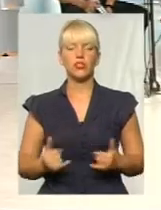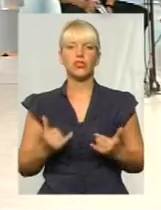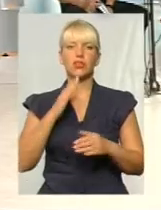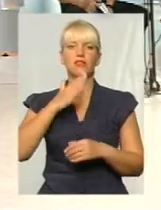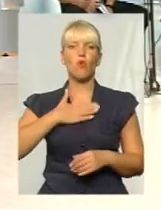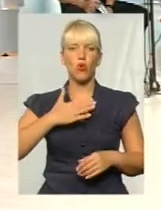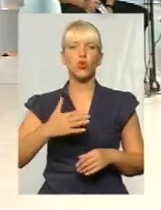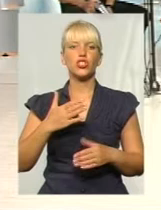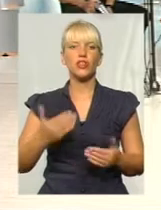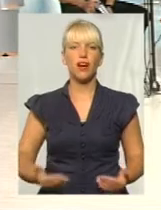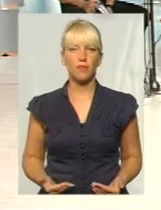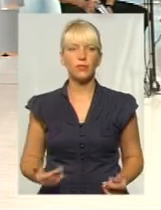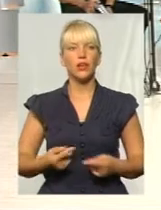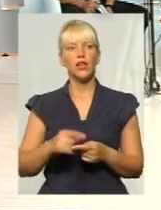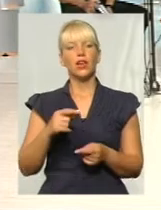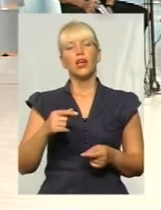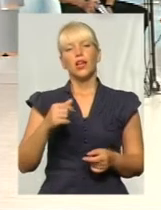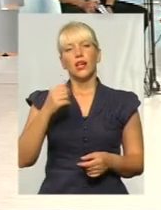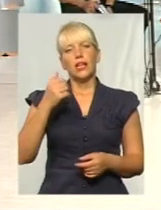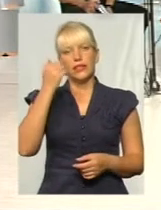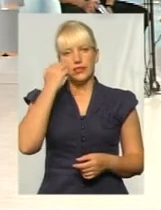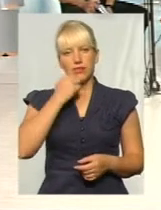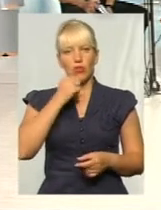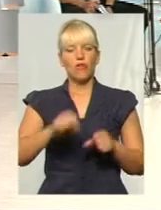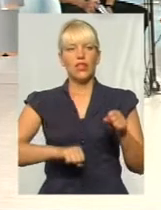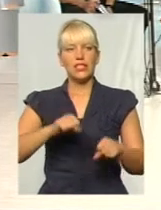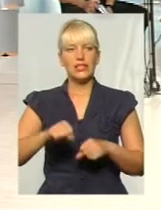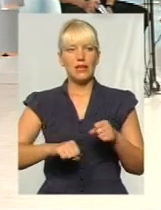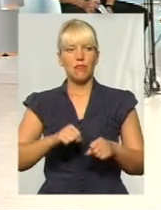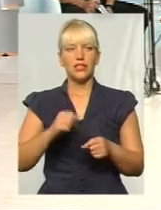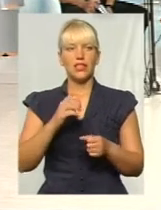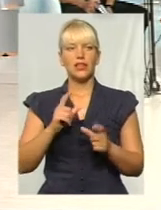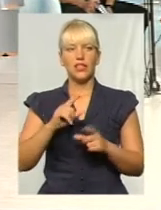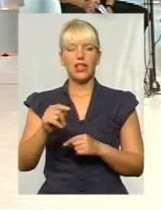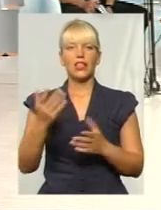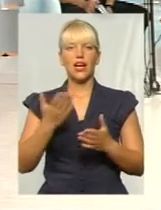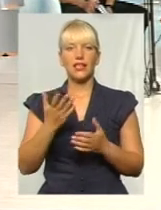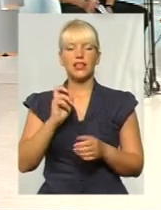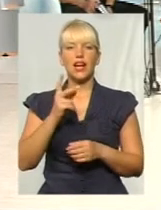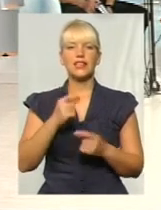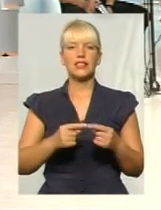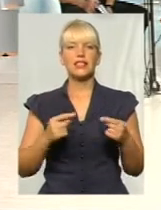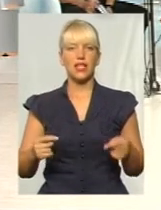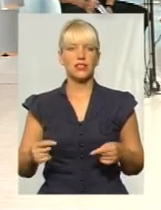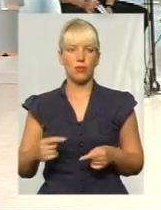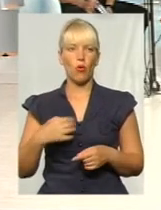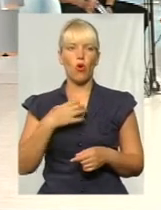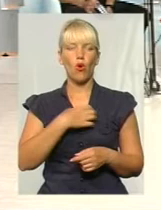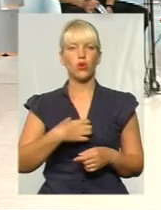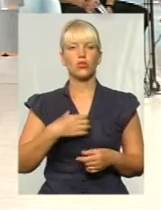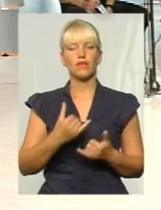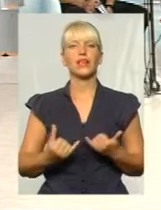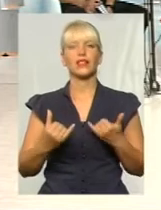шановні. От це люди, які вибрали, в принципі, велосипед, який, як засіб, основний свій, так, для